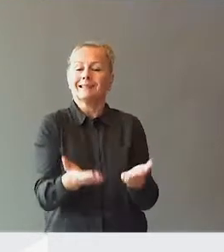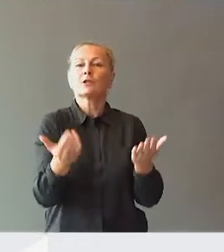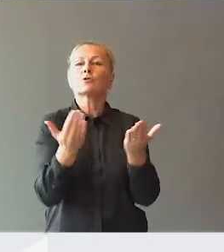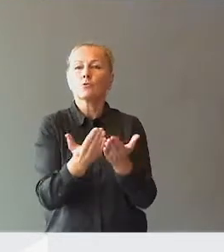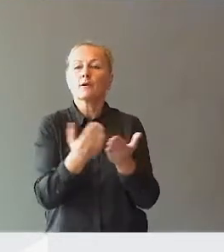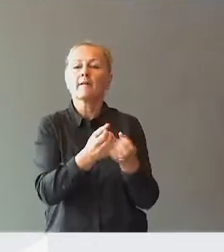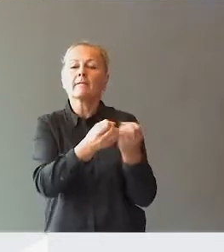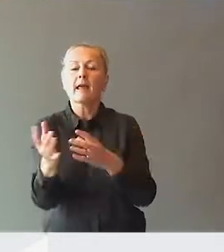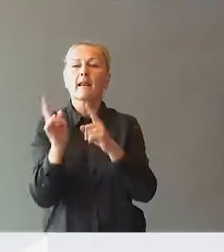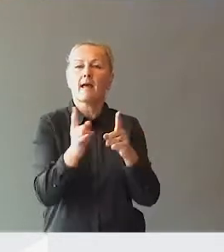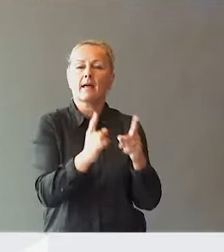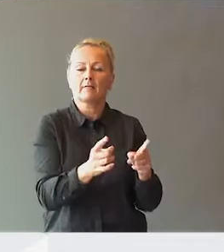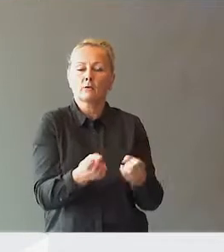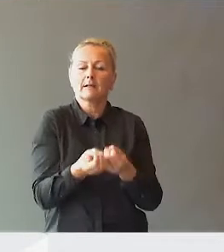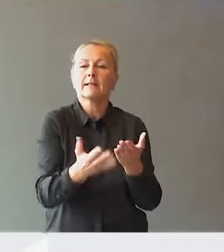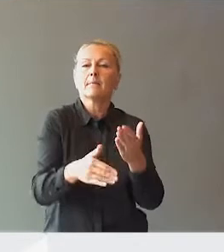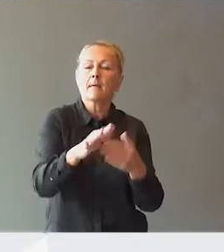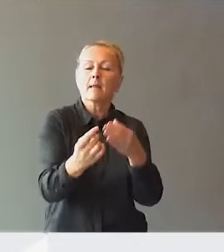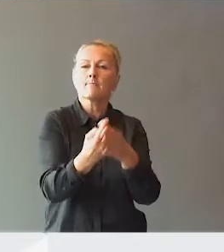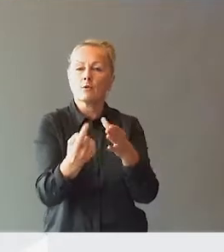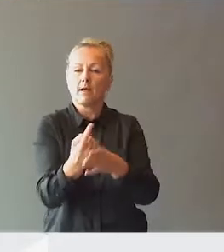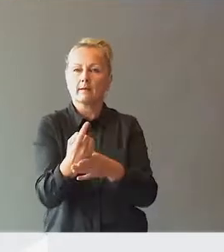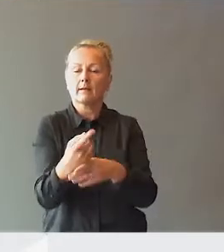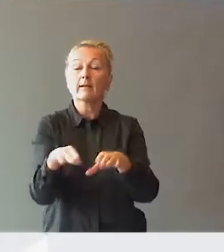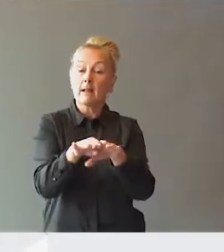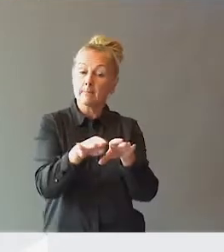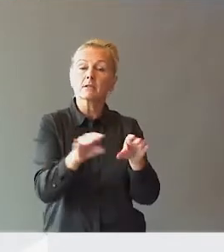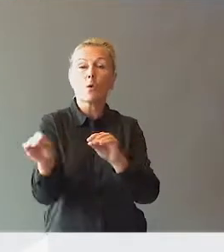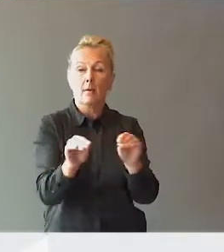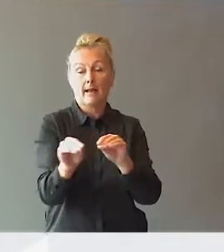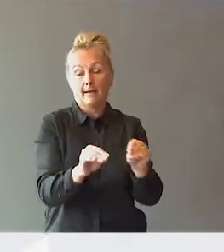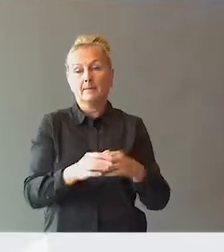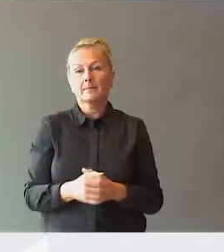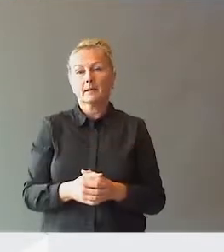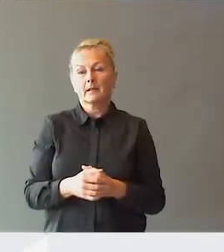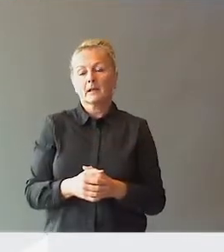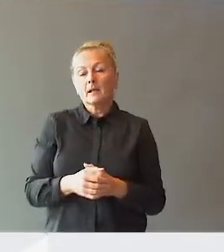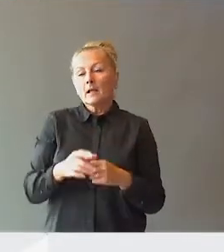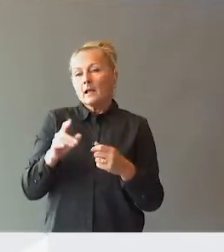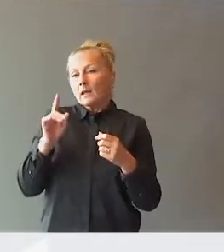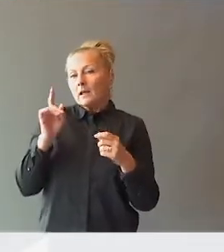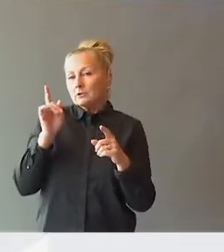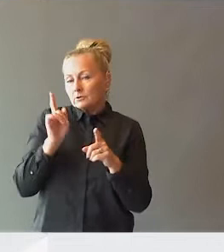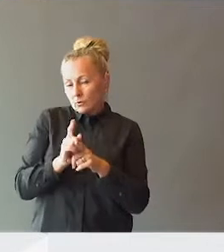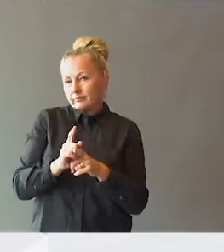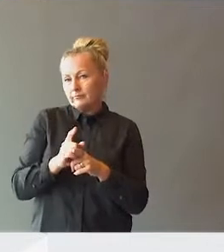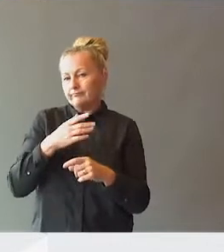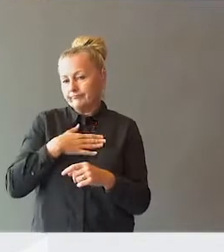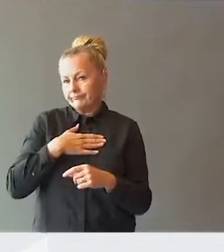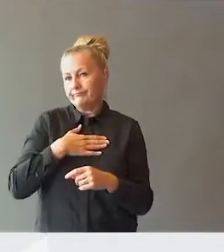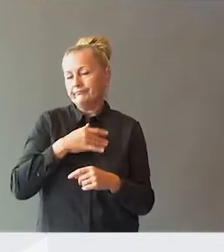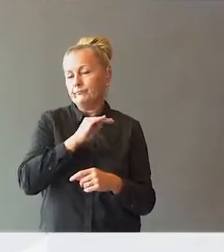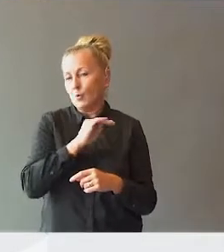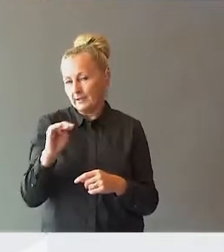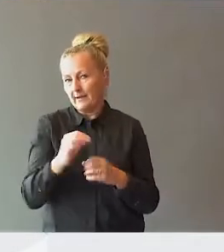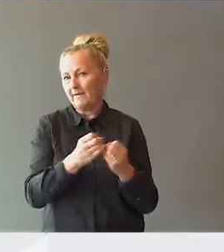flere lærere for å kunne gi mer mulighet til tilpasset opplæring. Så har jeg lyst til å understreke det som flere har